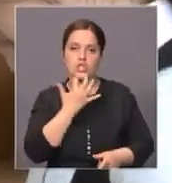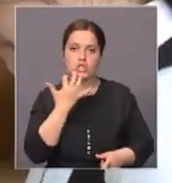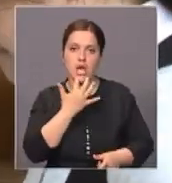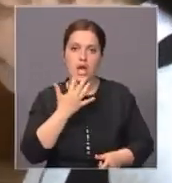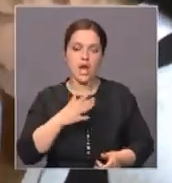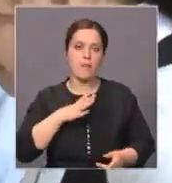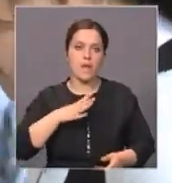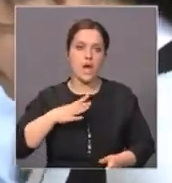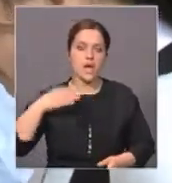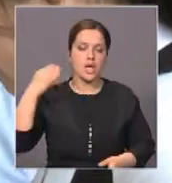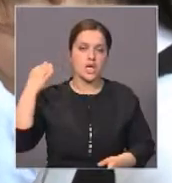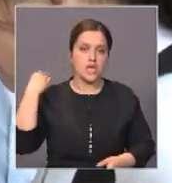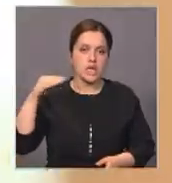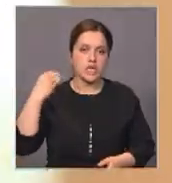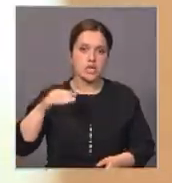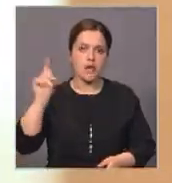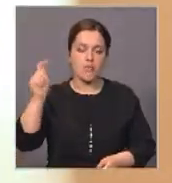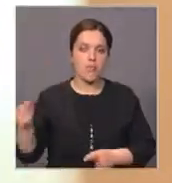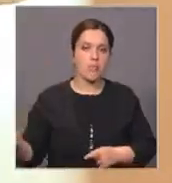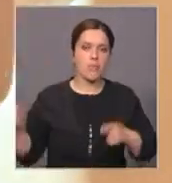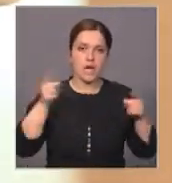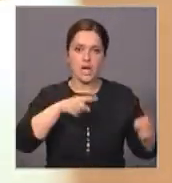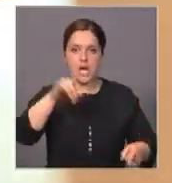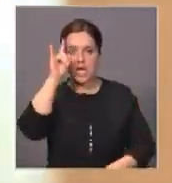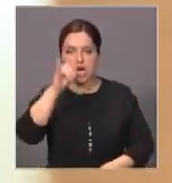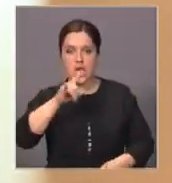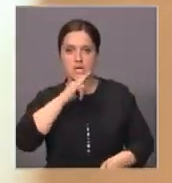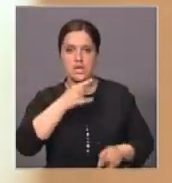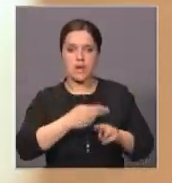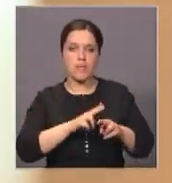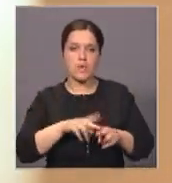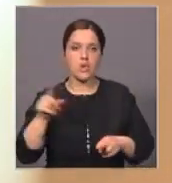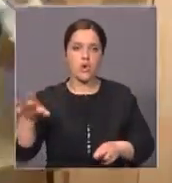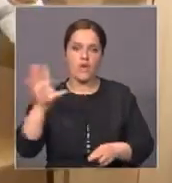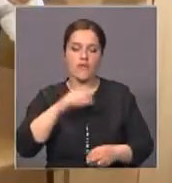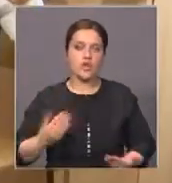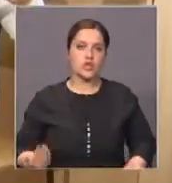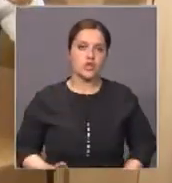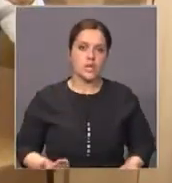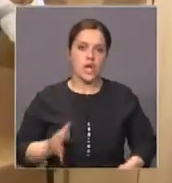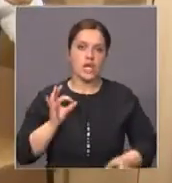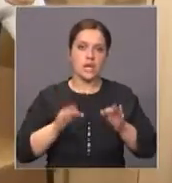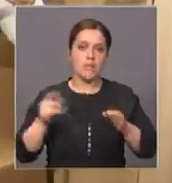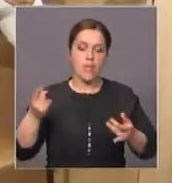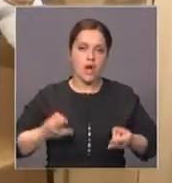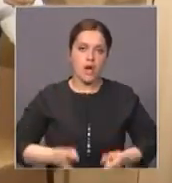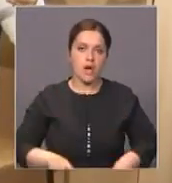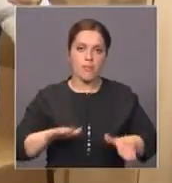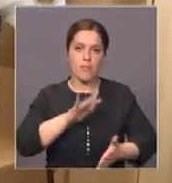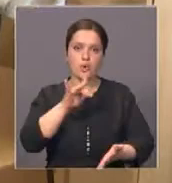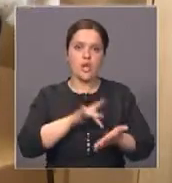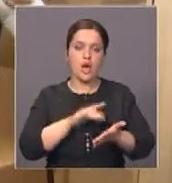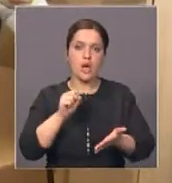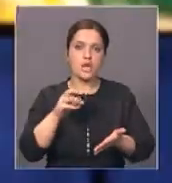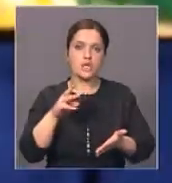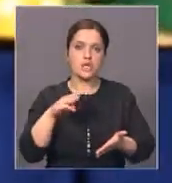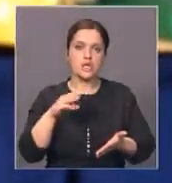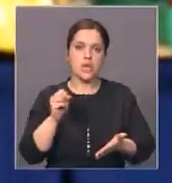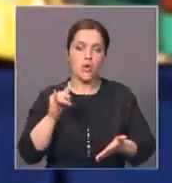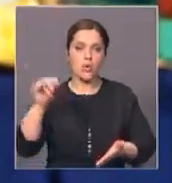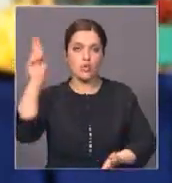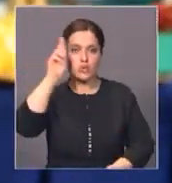проживали, переехали в Казахстан. Здесь все они обрели уверенность с завтрашним днем. Карина родилась уже в Актау. Девочка изучает